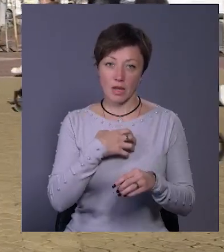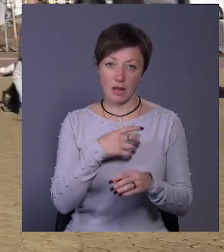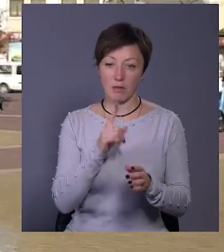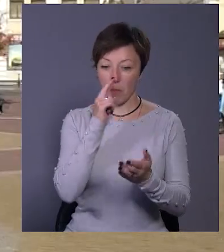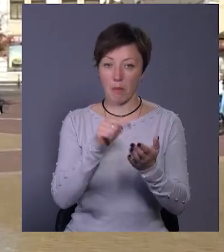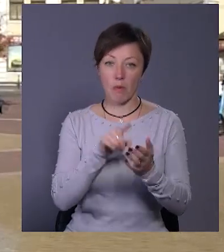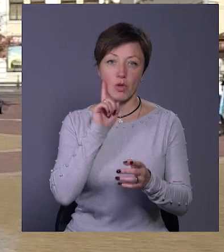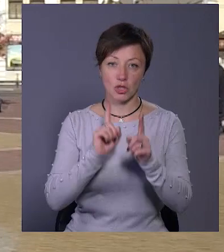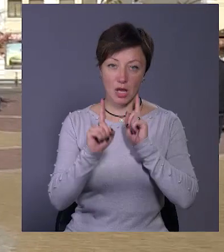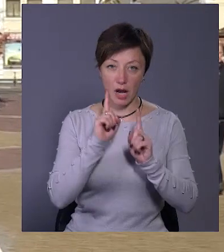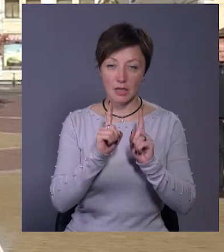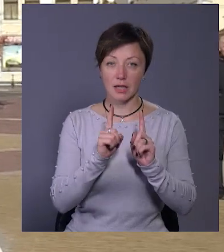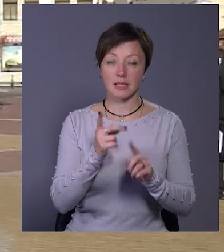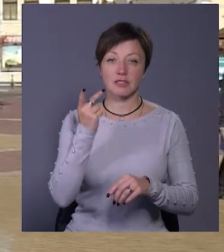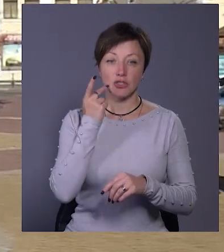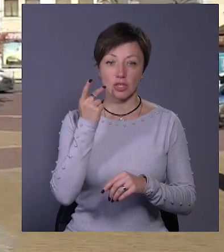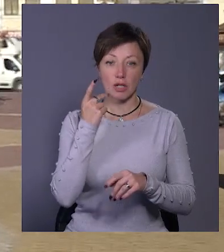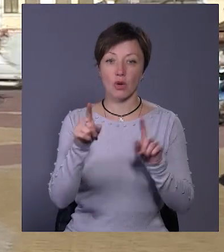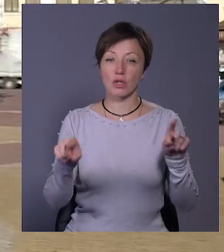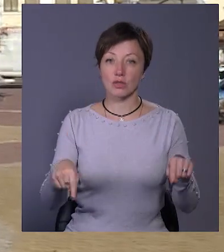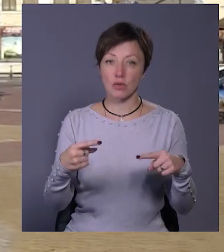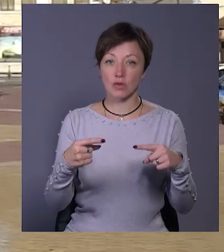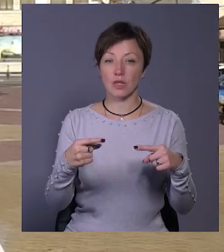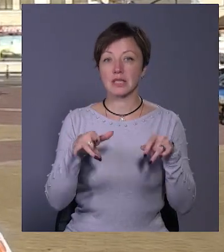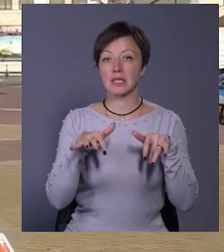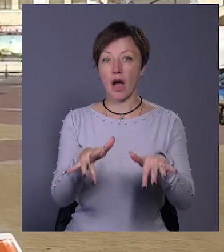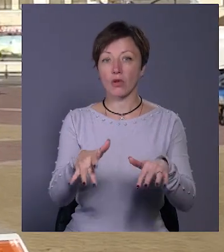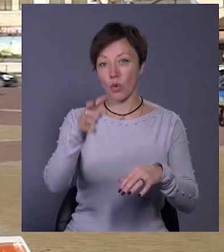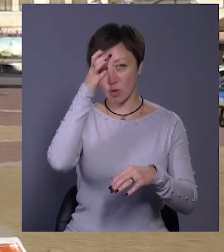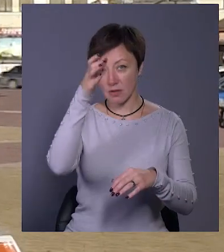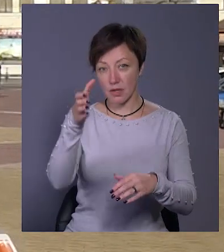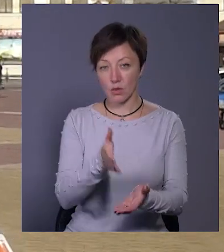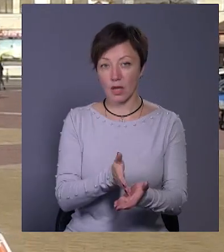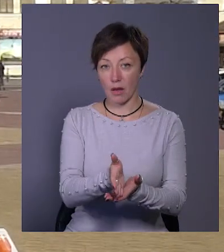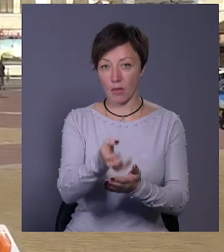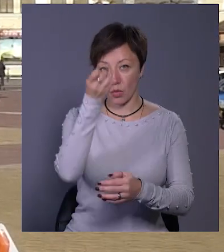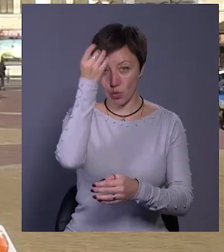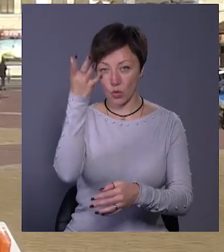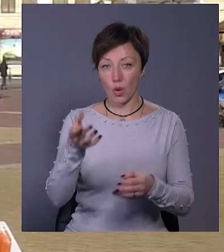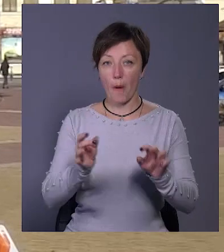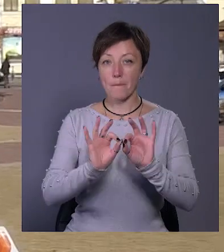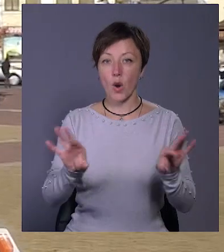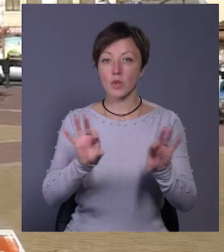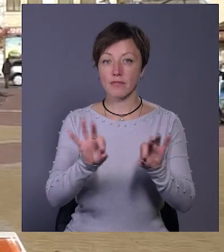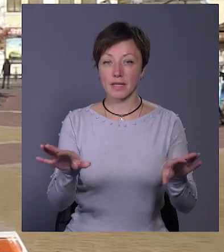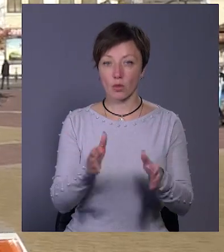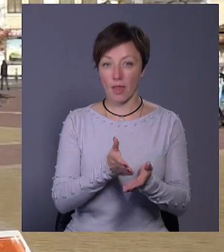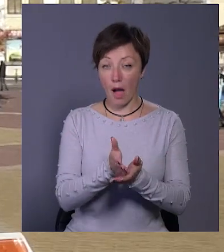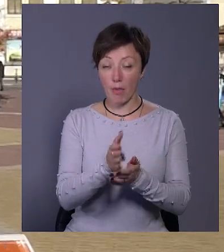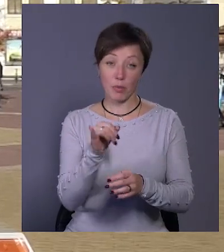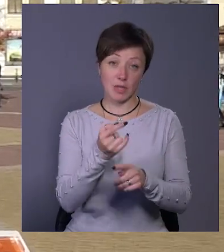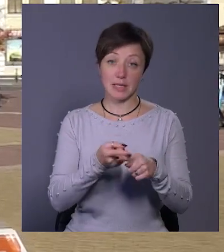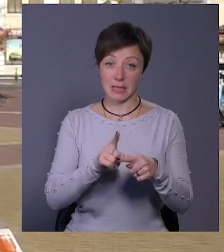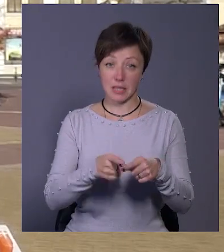Молодіжної Ради. Молодіжна Рада, зазвичай, організовує заходи освітнього та культурно-просвітницького напрямку, і